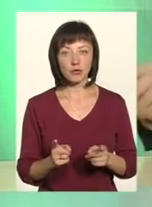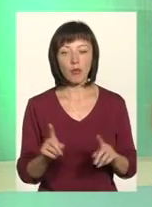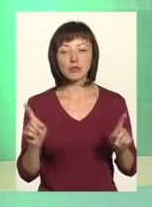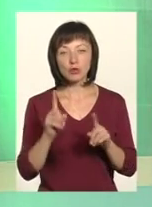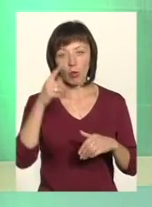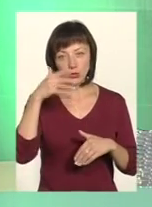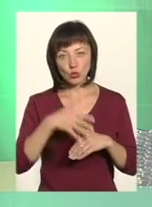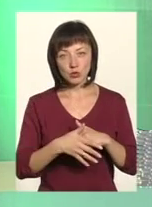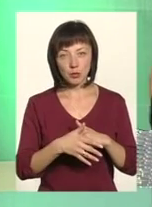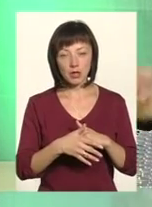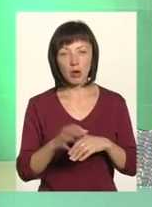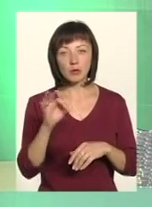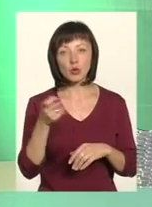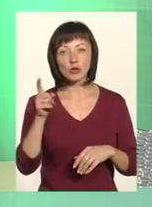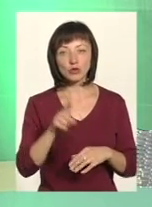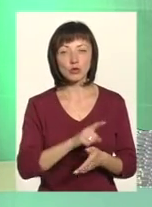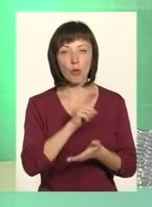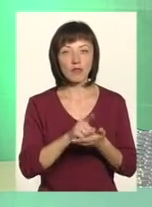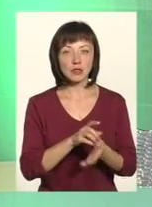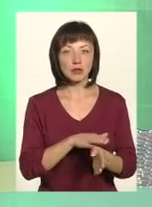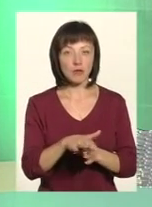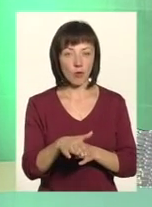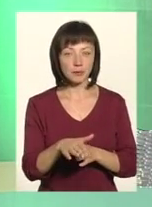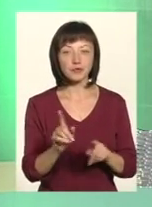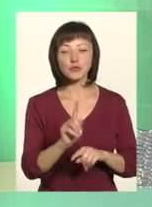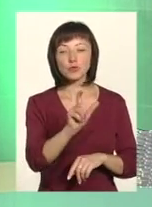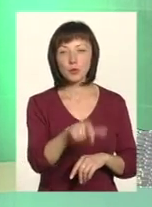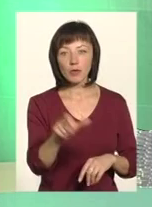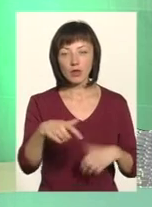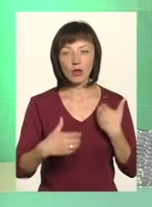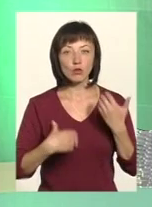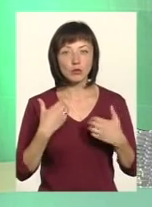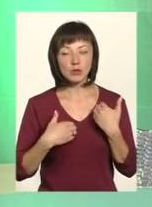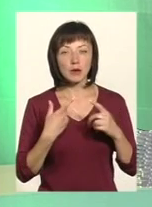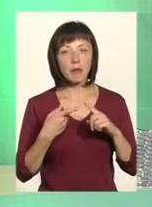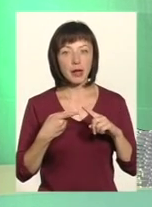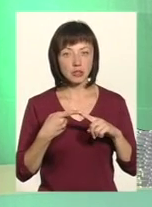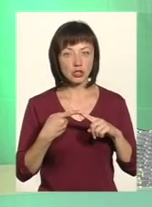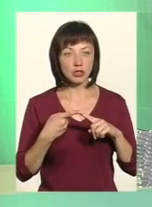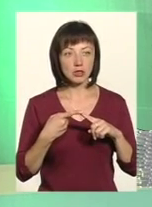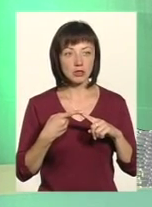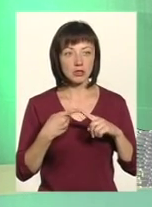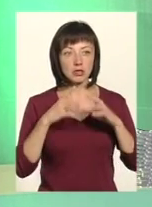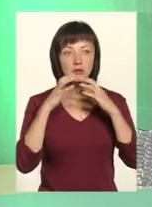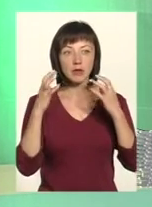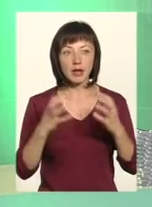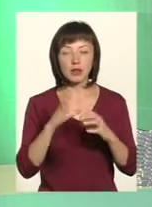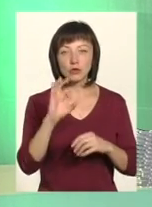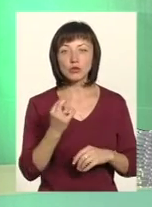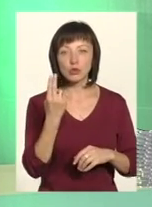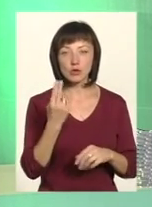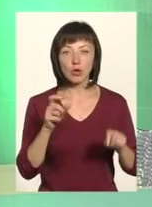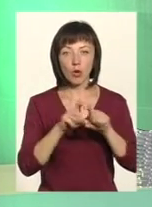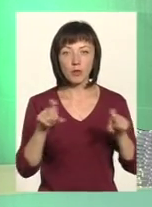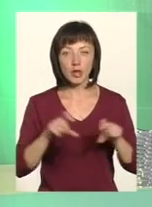щоб розуміти про те, що ми повинні робити. Що сьогодні людей турбує от в селах? Перше, це збереження соціальних об